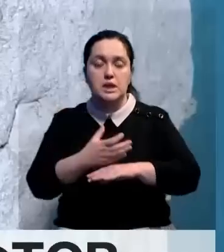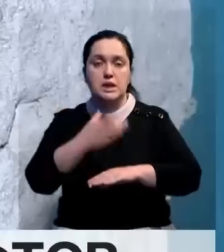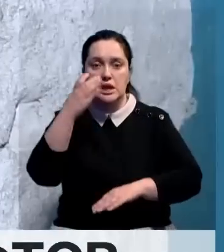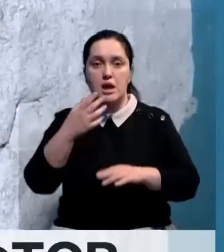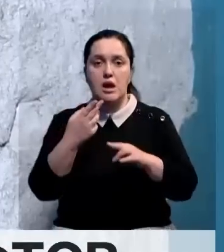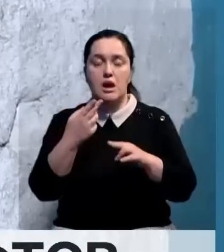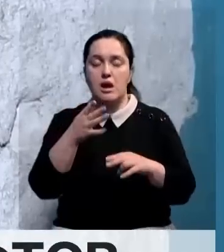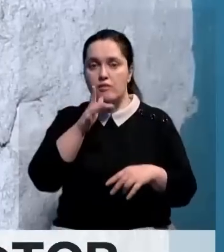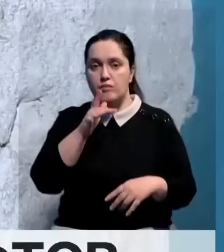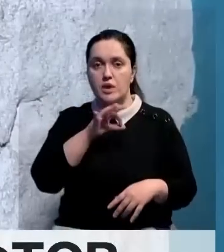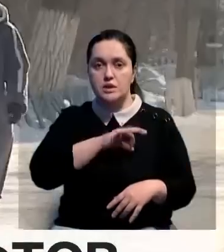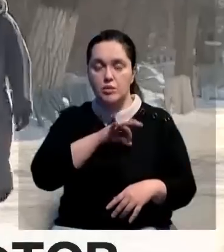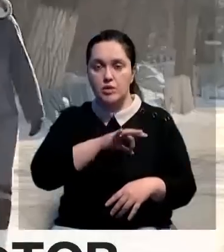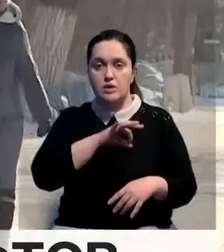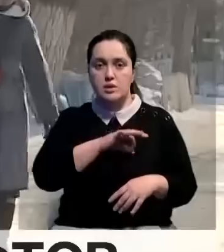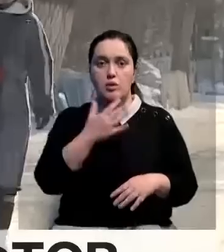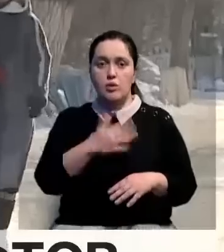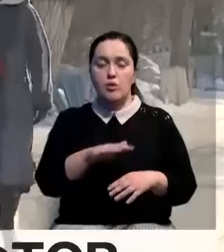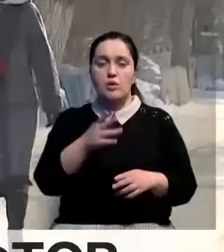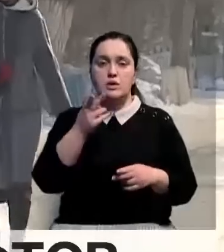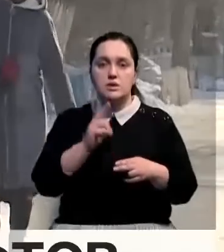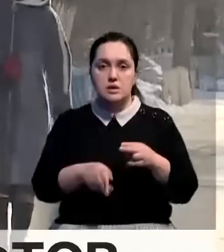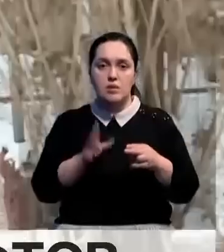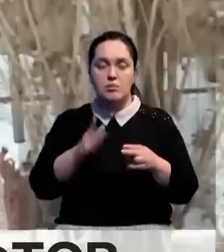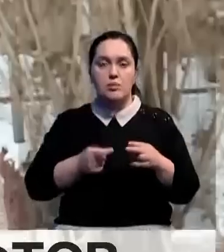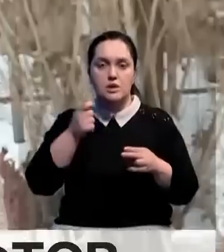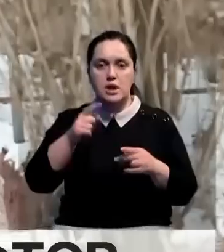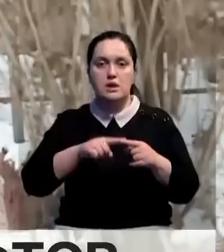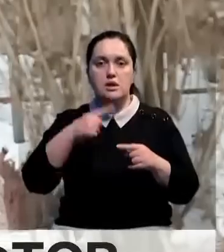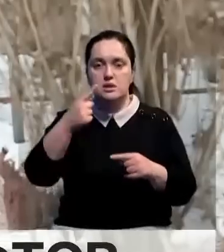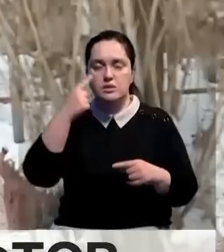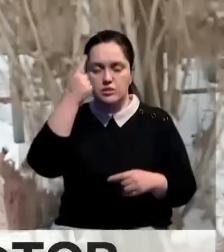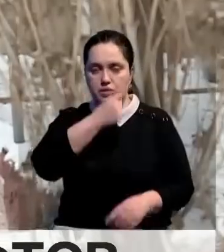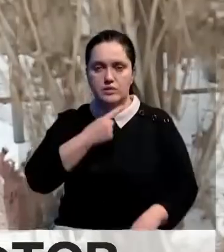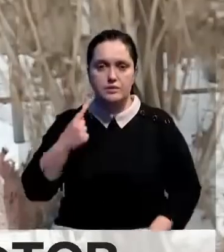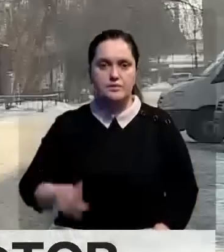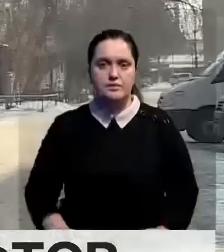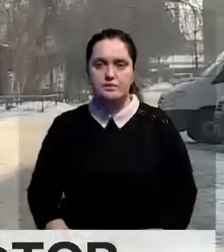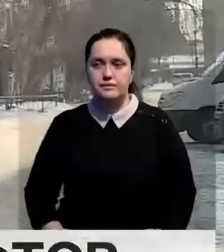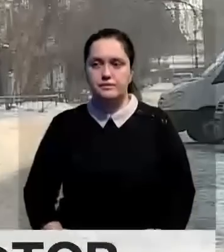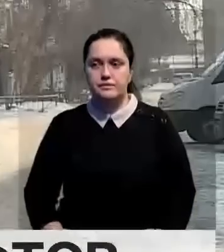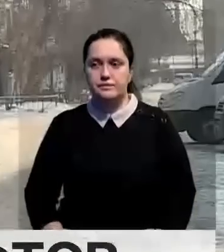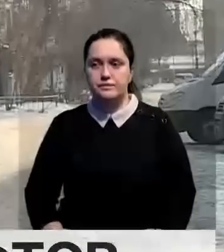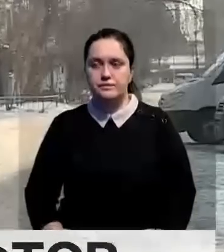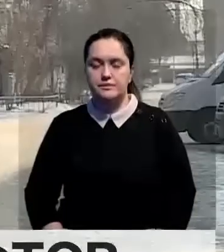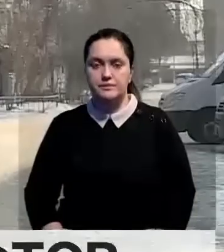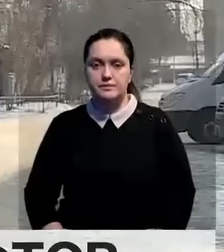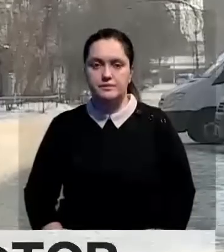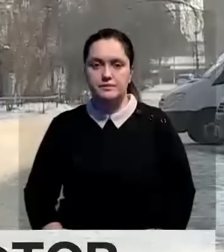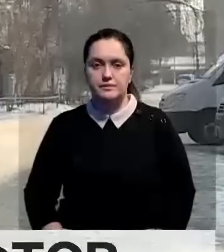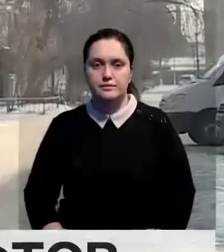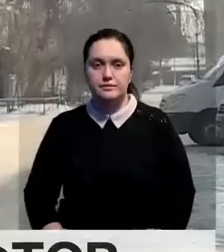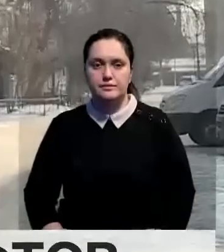нормативный срок эксплуатации, которых истек, планируют подать на следующий год. Наталья Салькова, Айнадин Молдобеков, Октубье, Хабар 24.